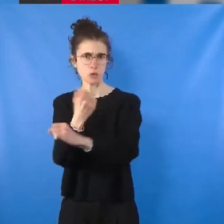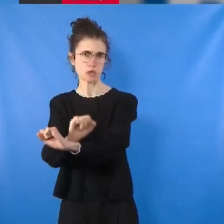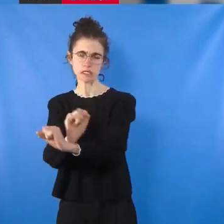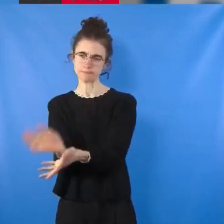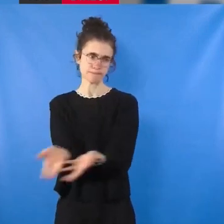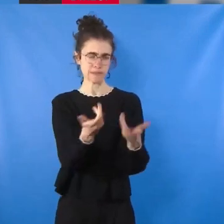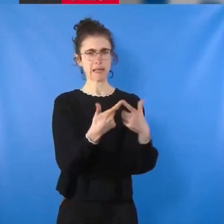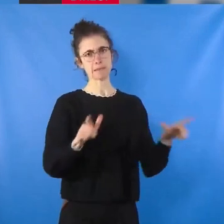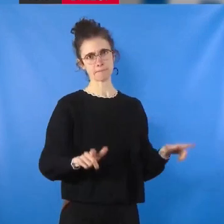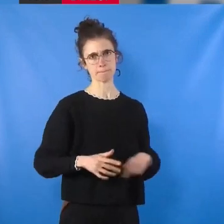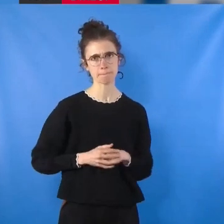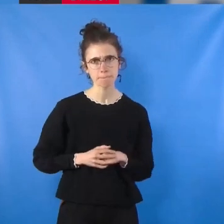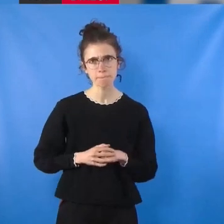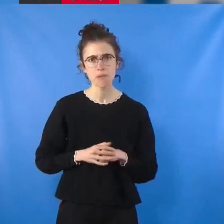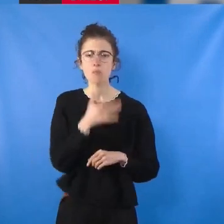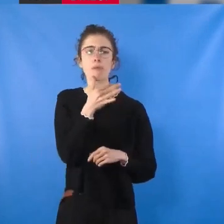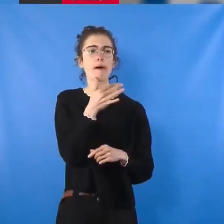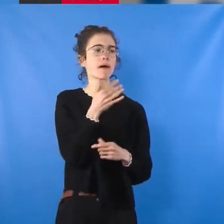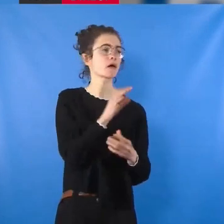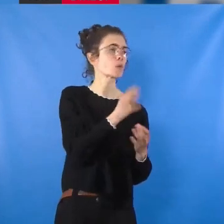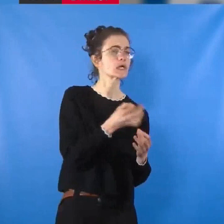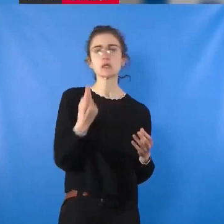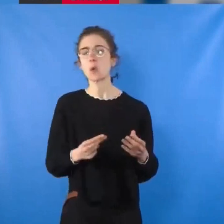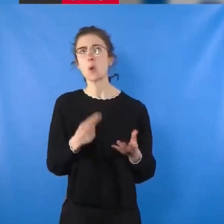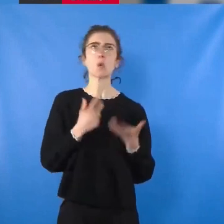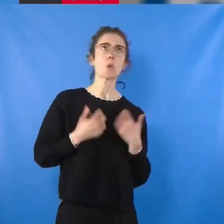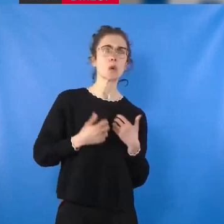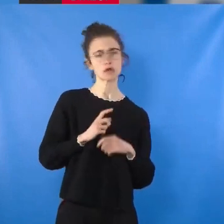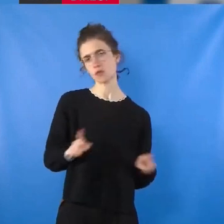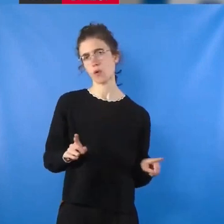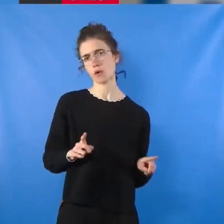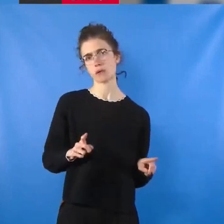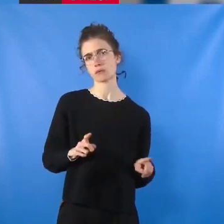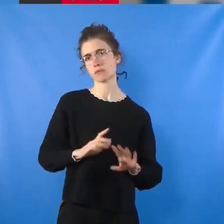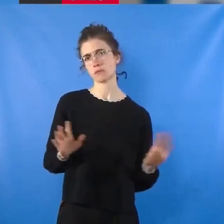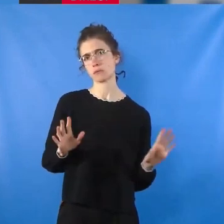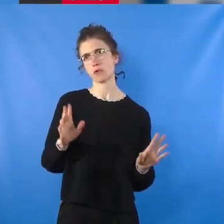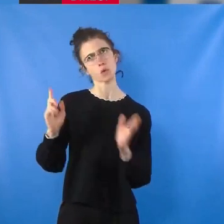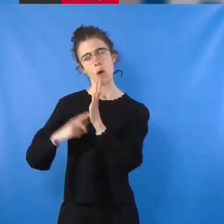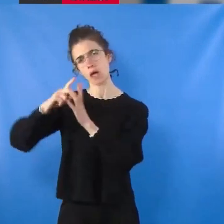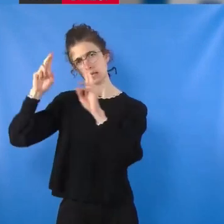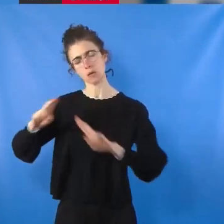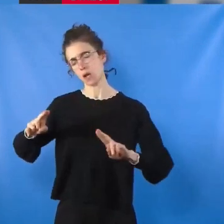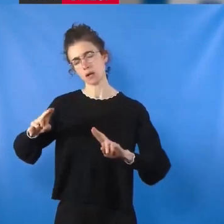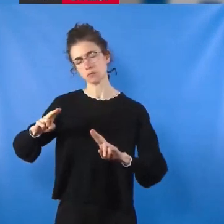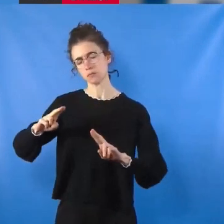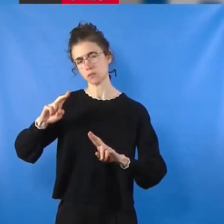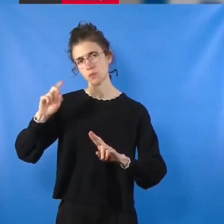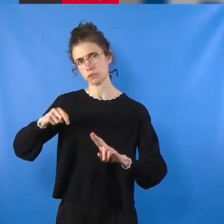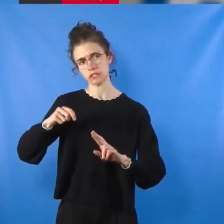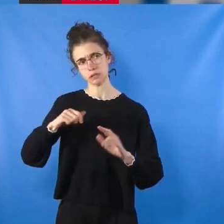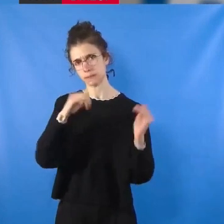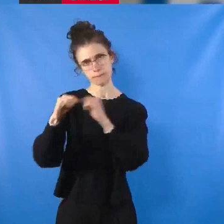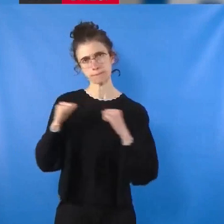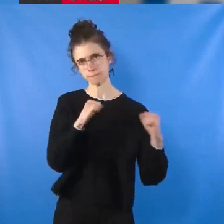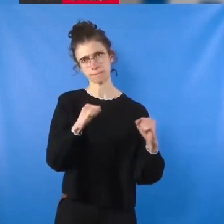Il ne peut y avoir de poids, de mesures dans le respect du droit international et même Israël doit s'y conformer